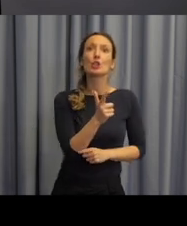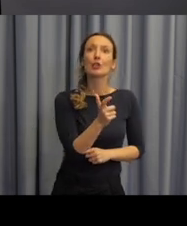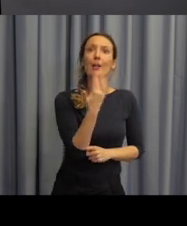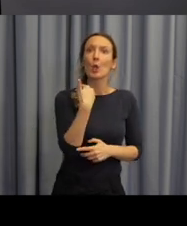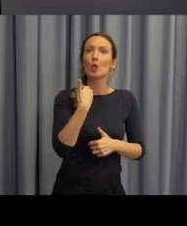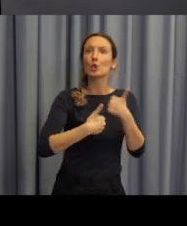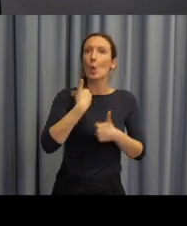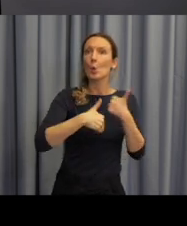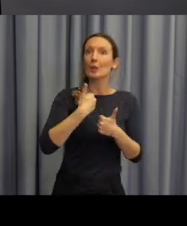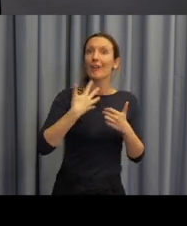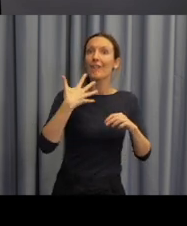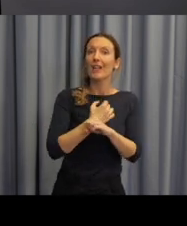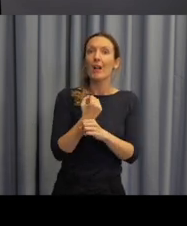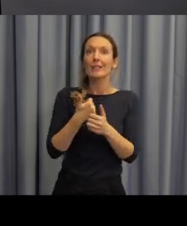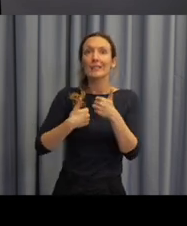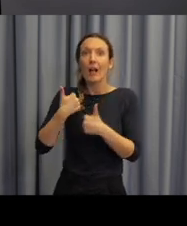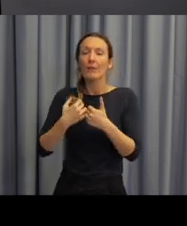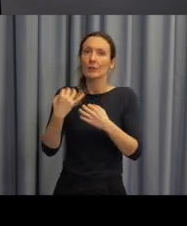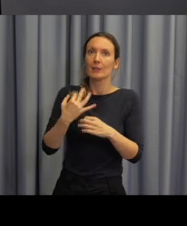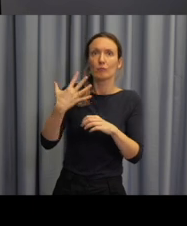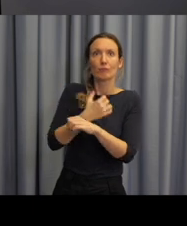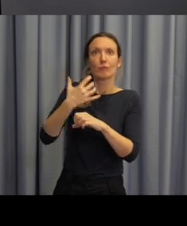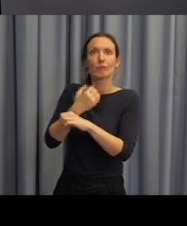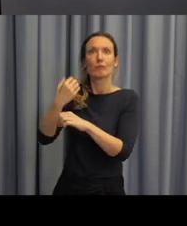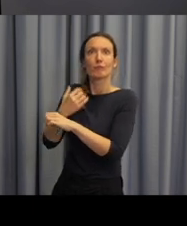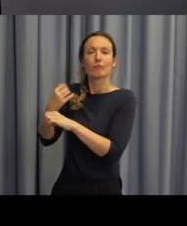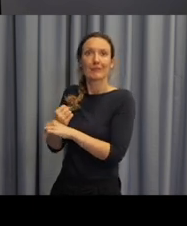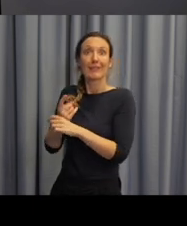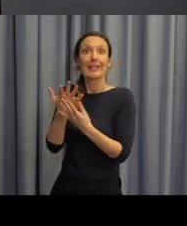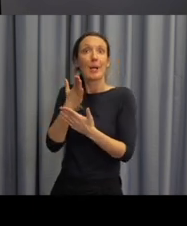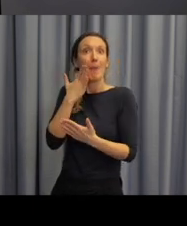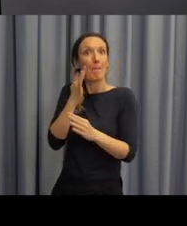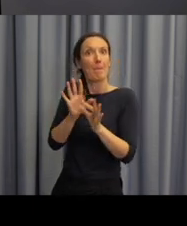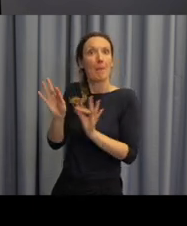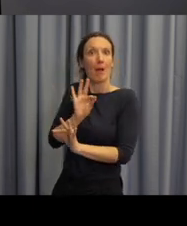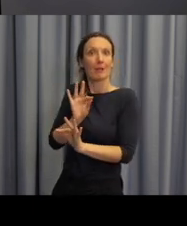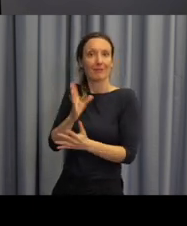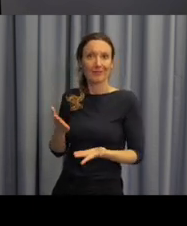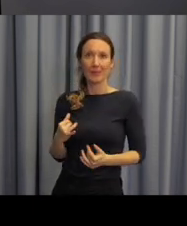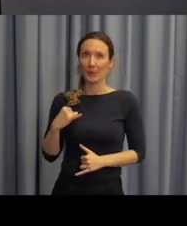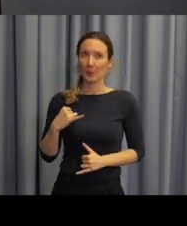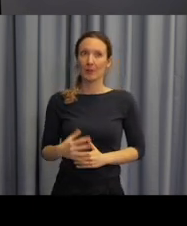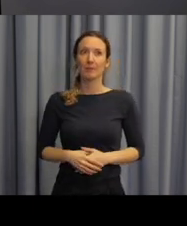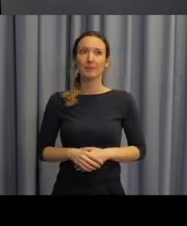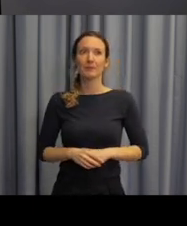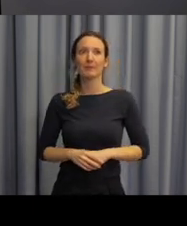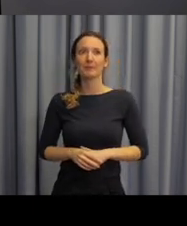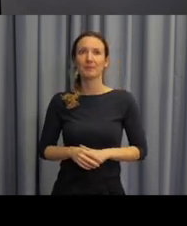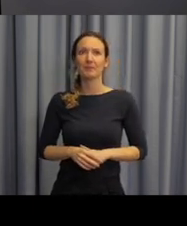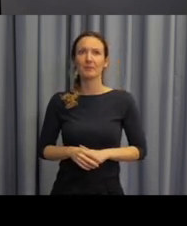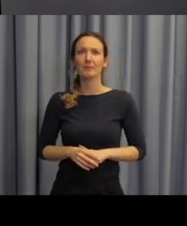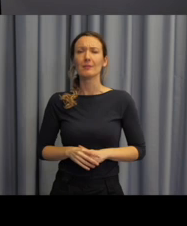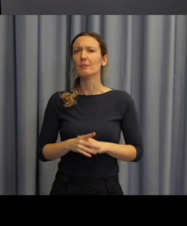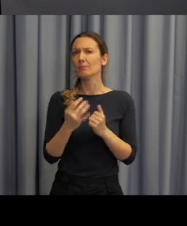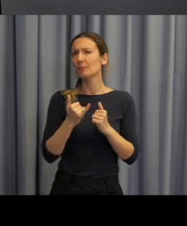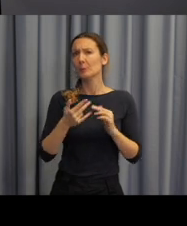střelci soutěžili, vyhrávali nebo získali své trofeje. Úplným závěrem bych chtěla říct, to, co jsem